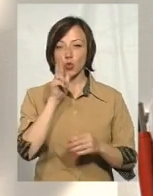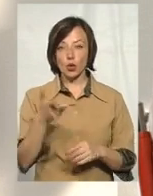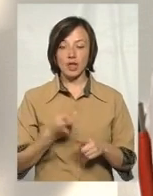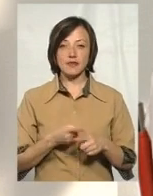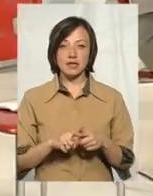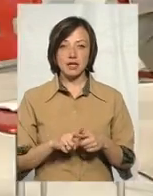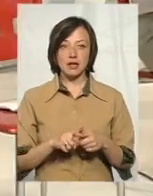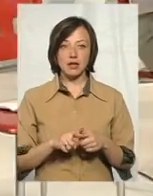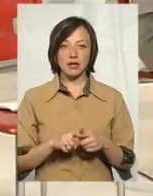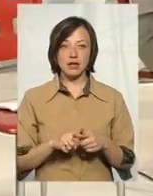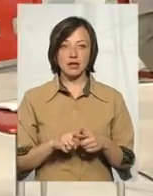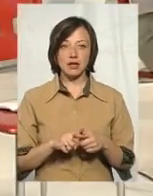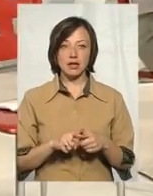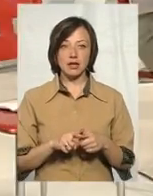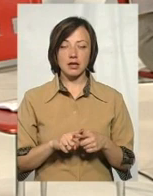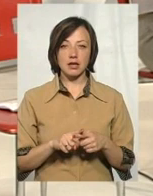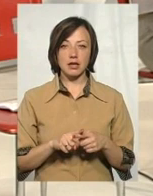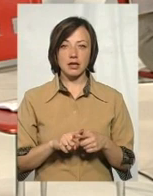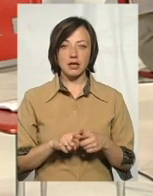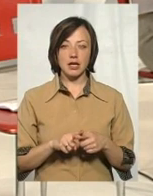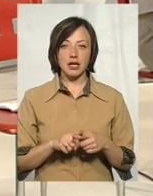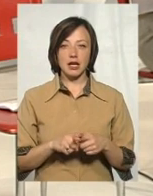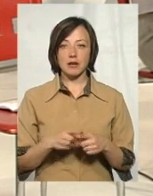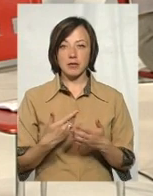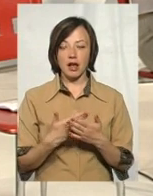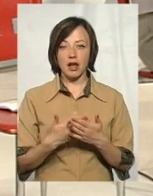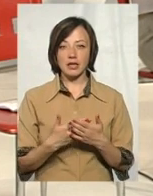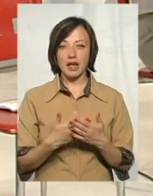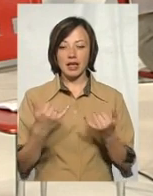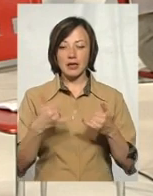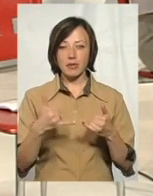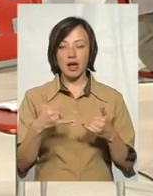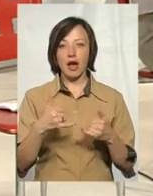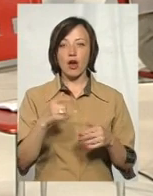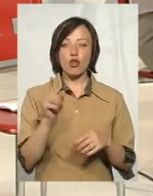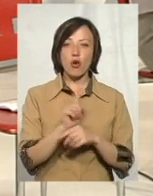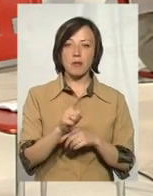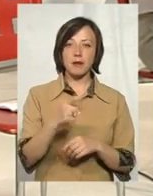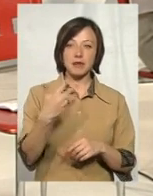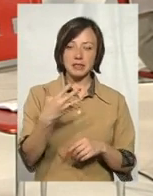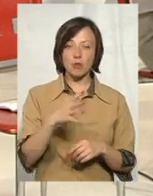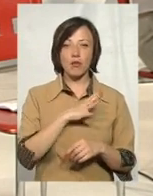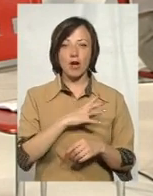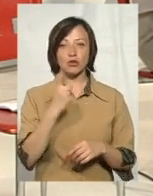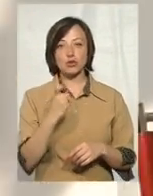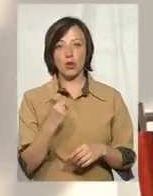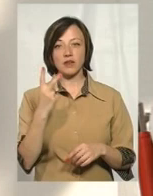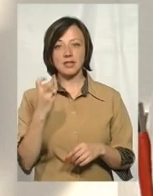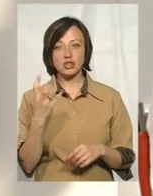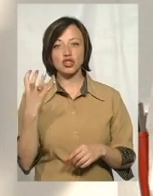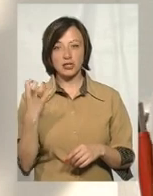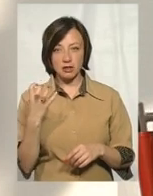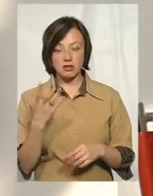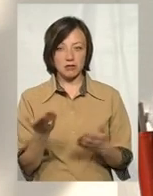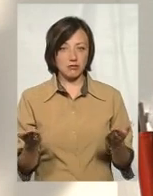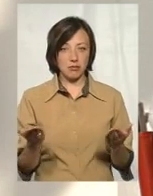Це нітрати, які іноді при нормі 50 в криницях сягають і 100, і 200, і буває і 400. І